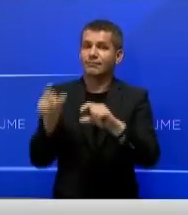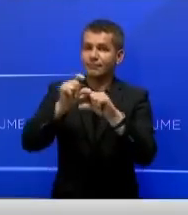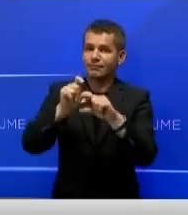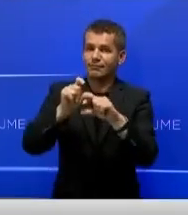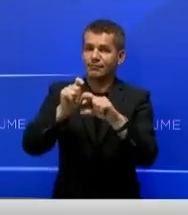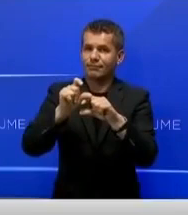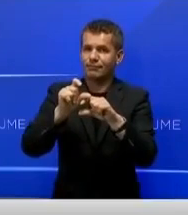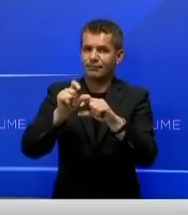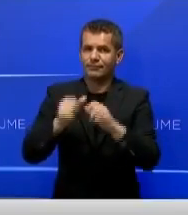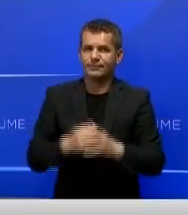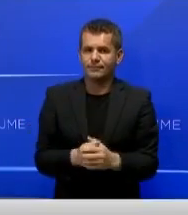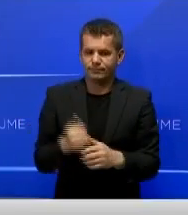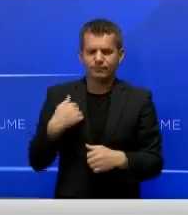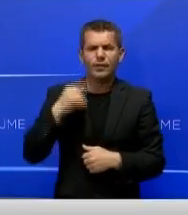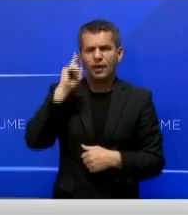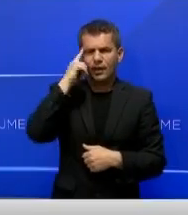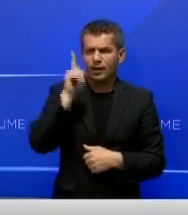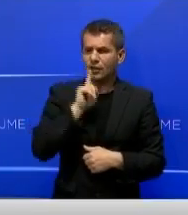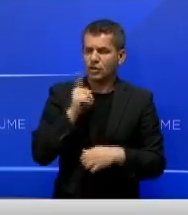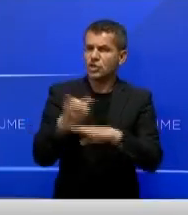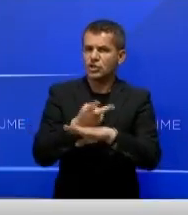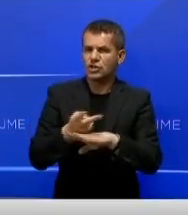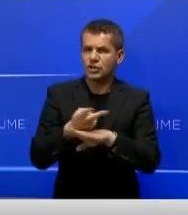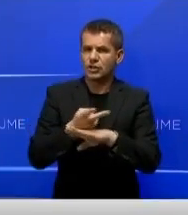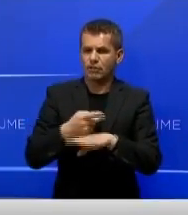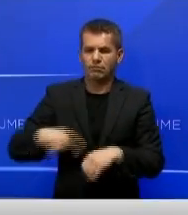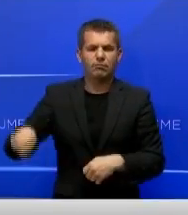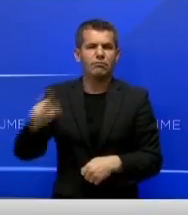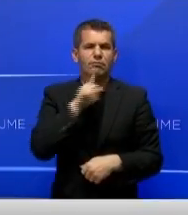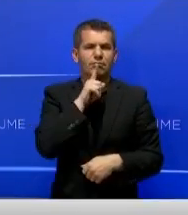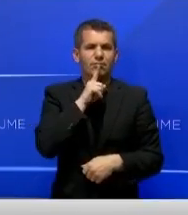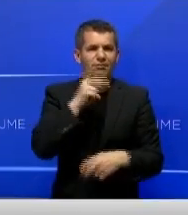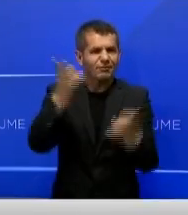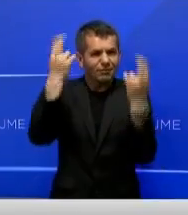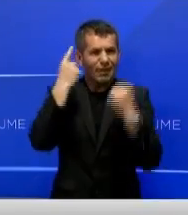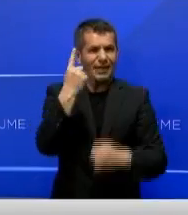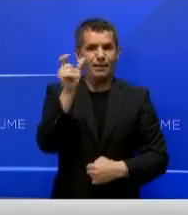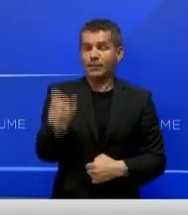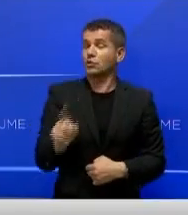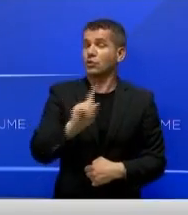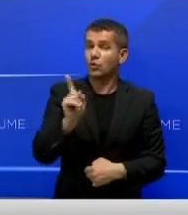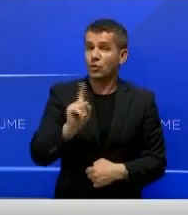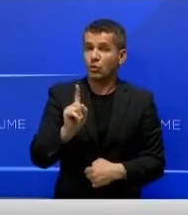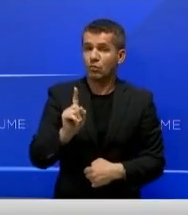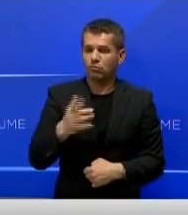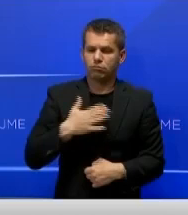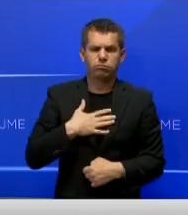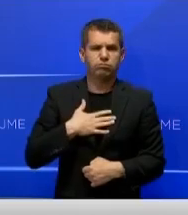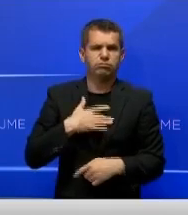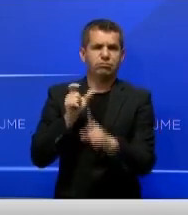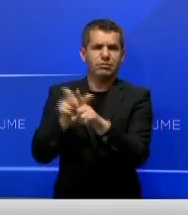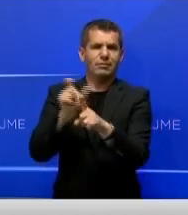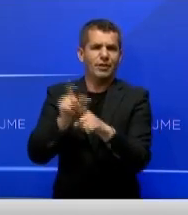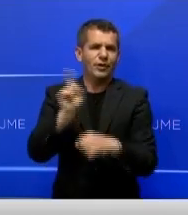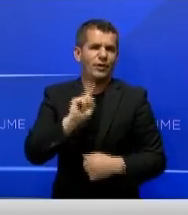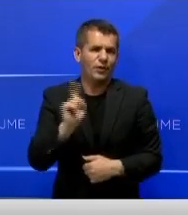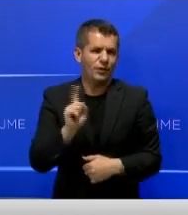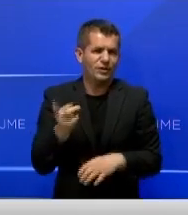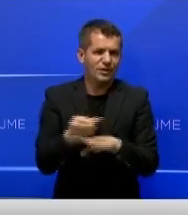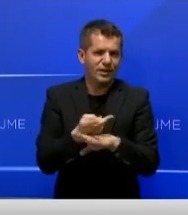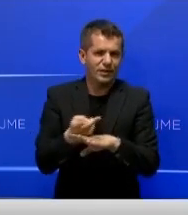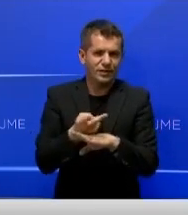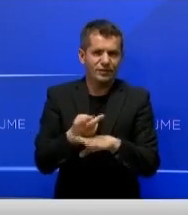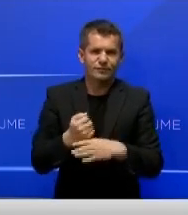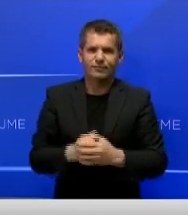sigurisht, une di që shtetit nuk i nështrojt një individi, une nuk kërkoj nështrem pre shtetit.